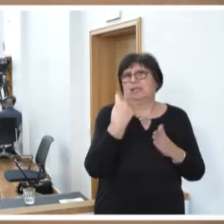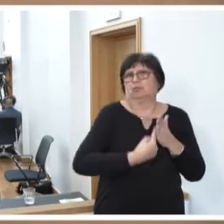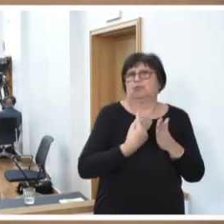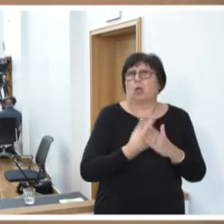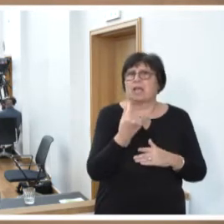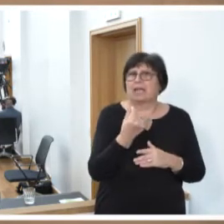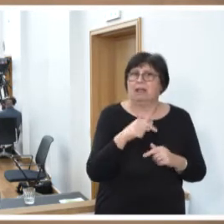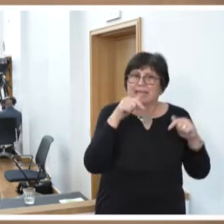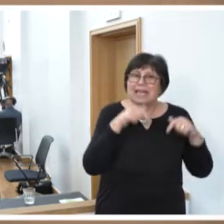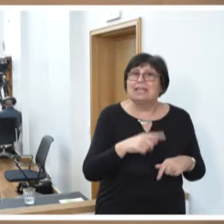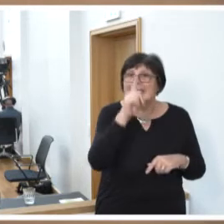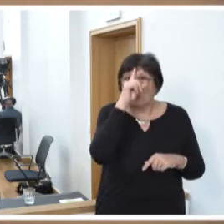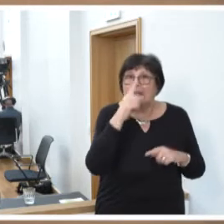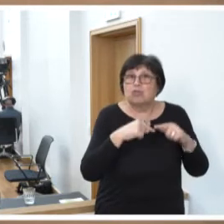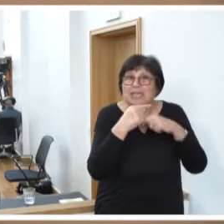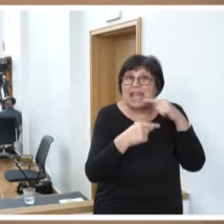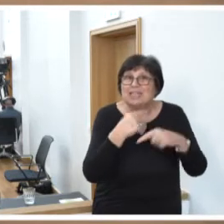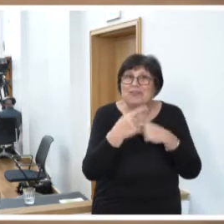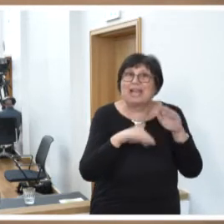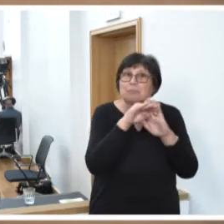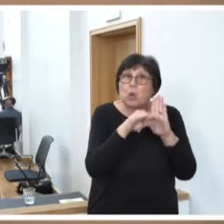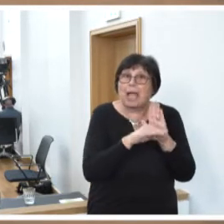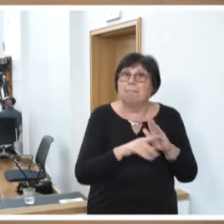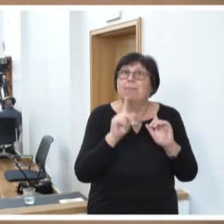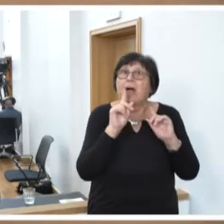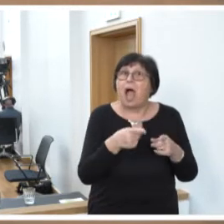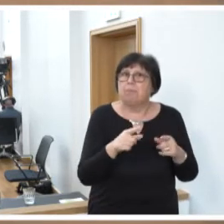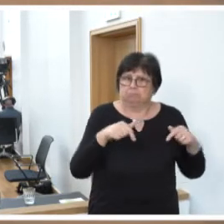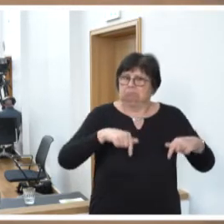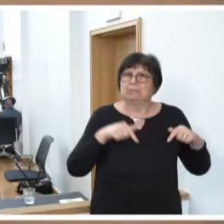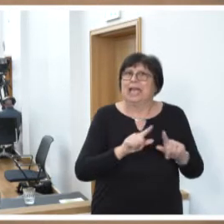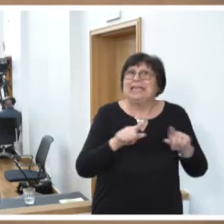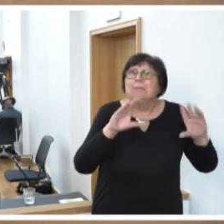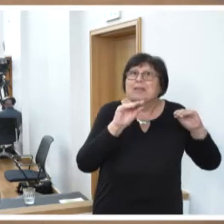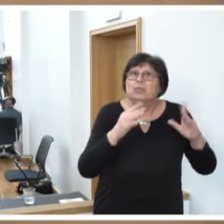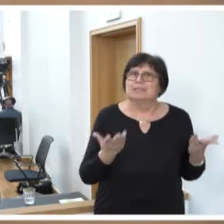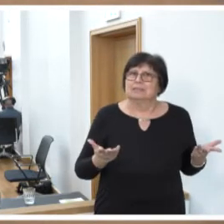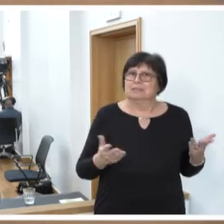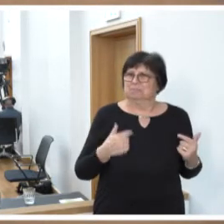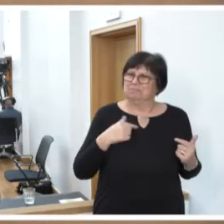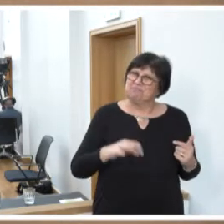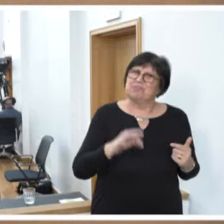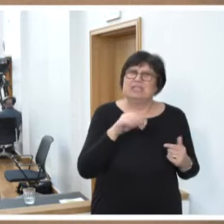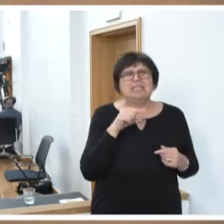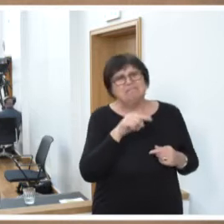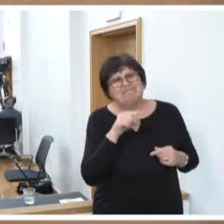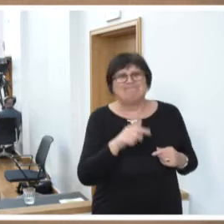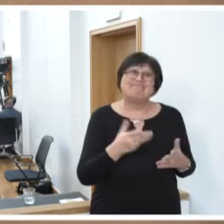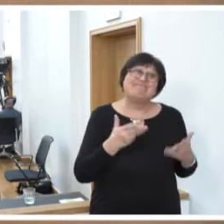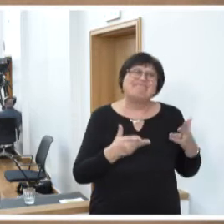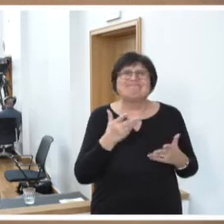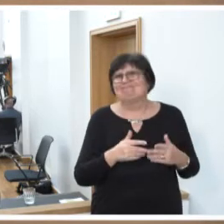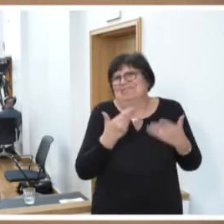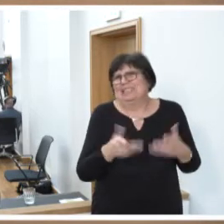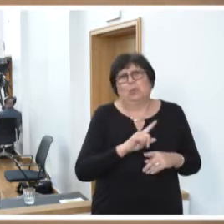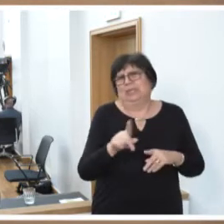Deutschland entwickelt worden, aber zum Einsatz kamen sie nicht. Und ich finde, das sind Dinge, die so nicht